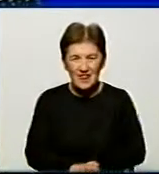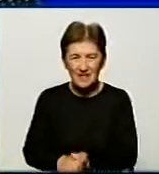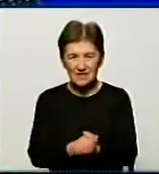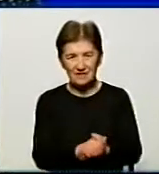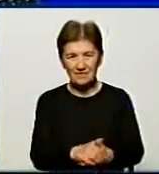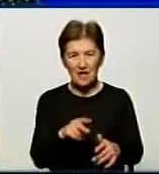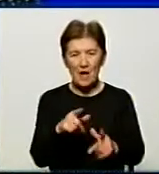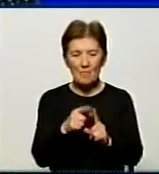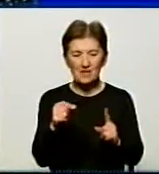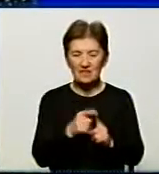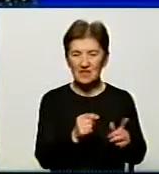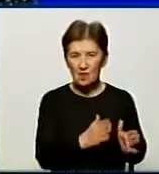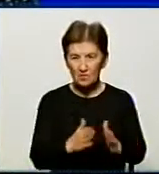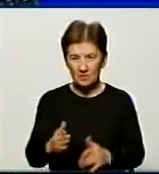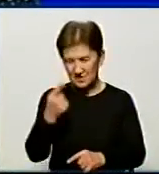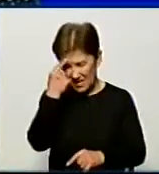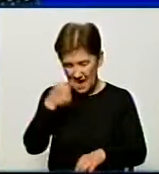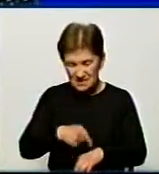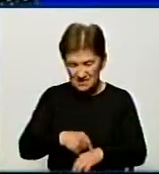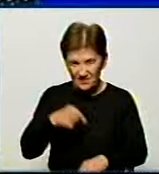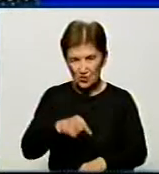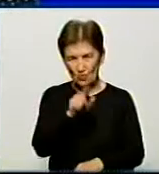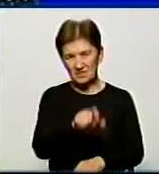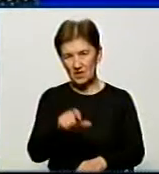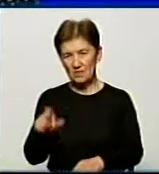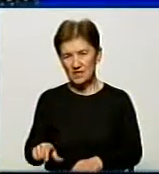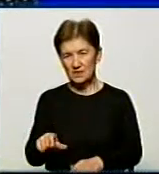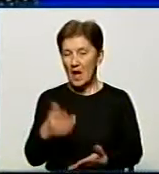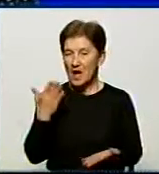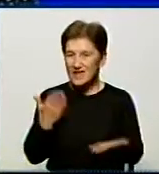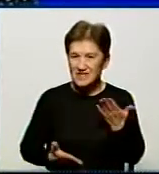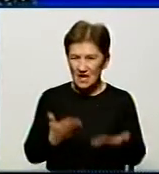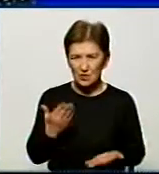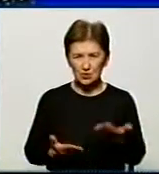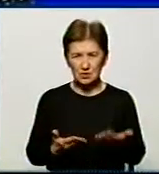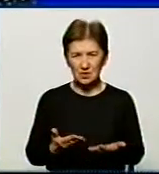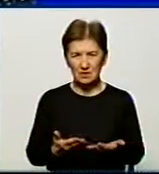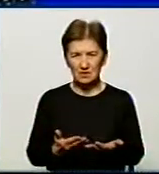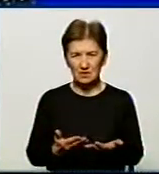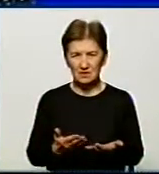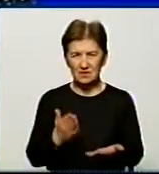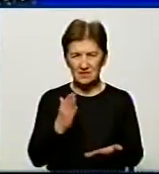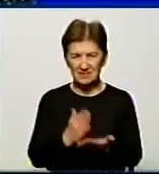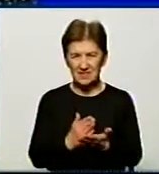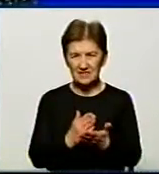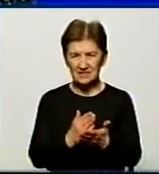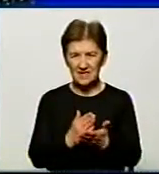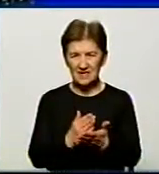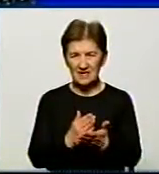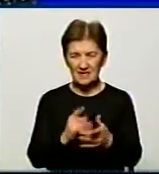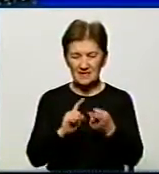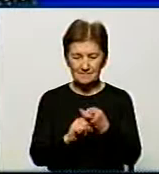правила поведінки, свідомість громадян. Тобто, якщо вводяться певні карантинні заходи,